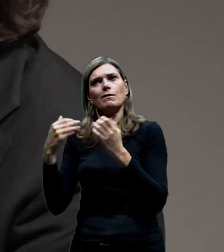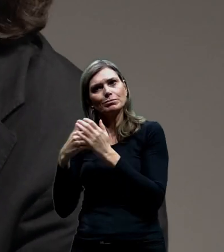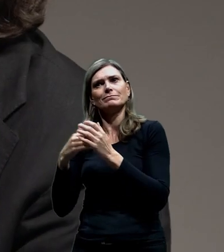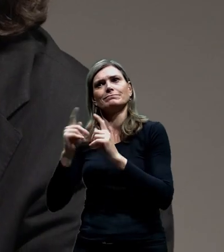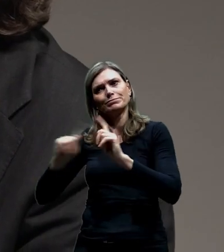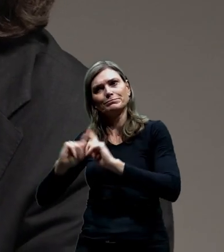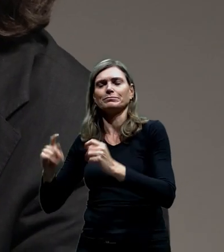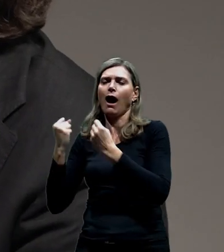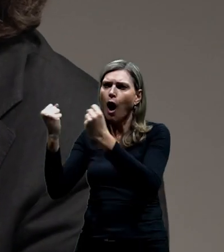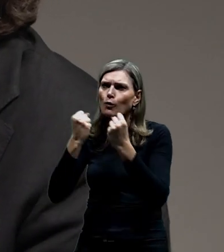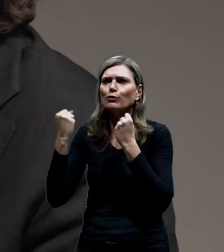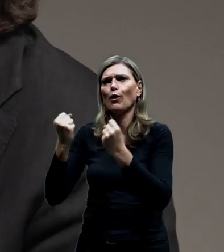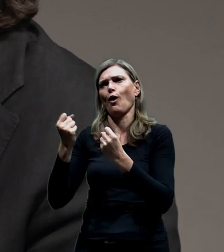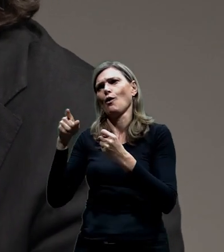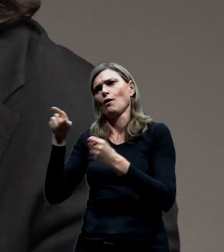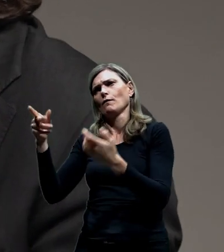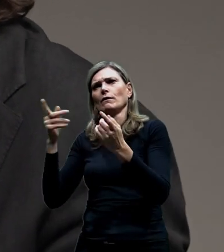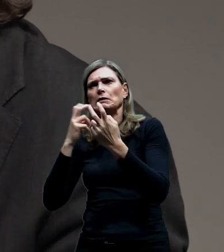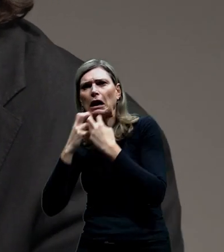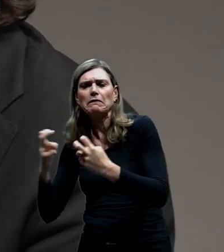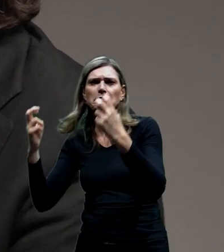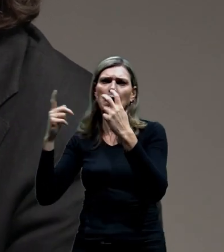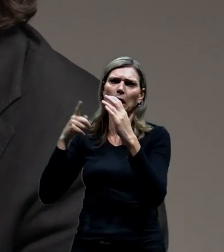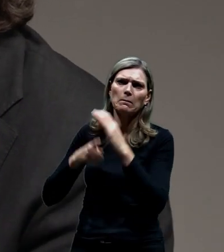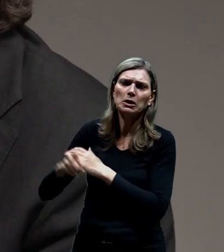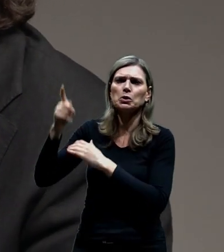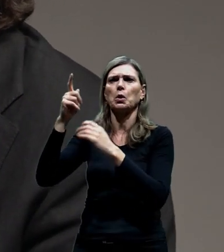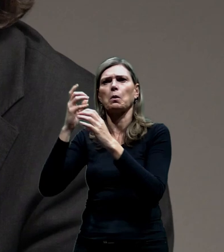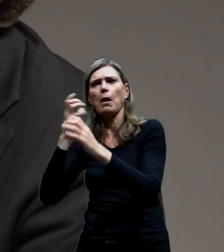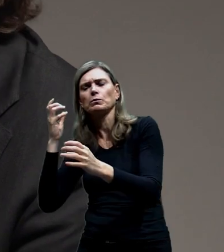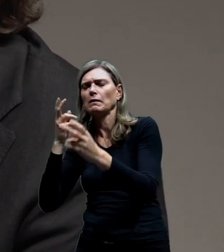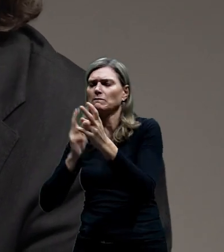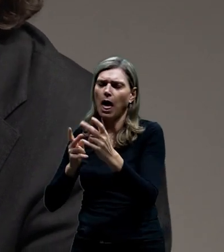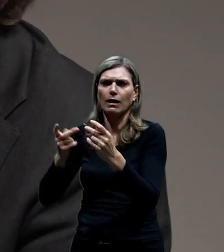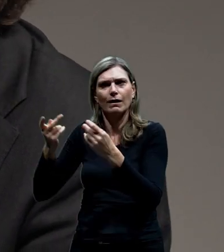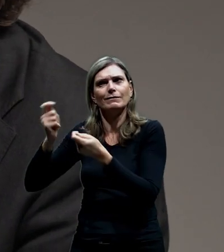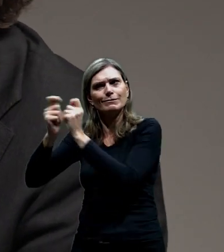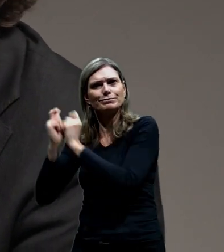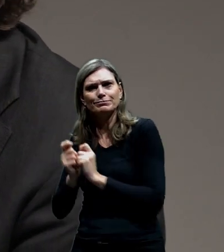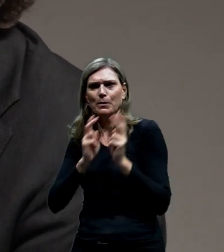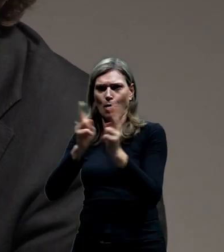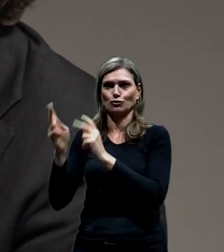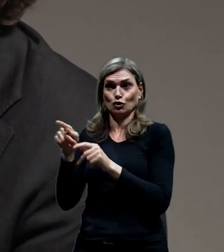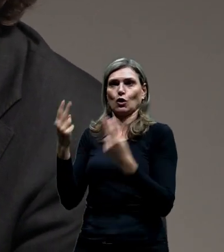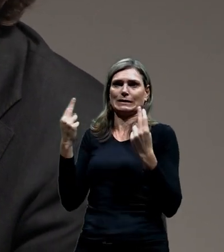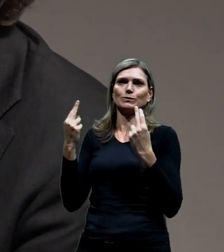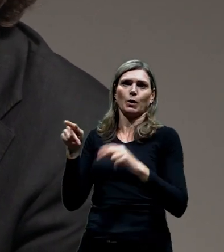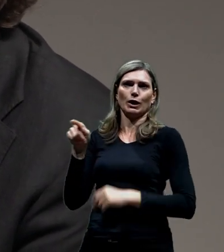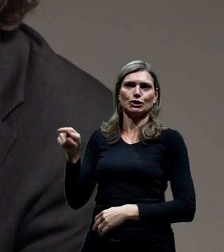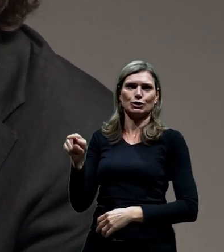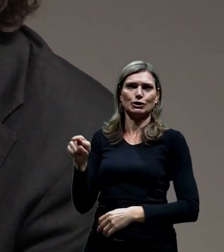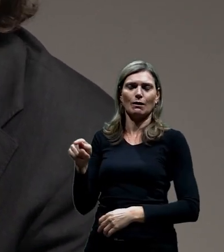ani na individuální dopravě a je nerealistický, aby byl postaven pouze na veřejné dopravě, protože je významný poddíl